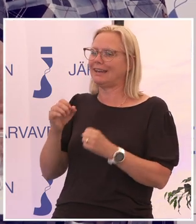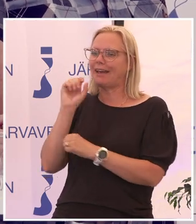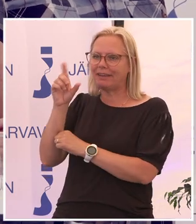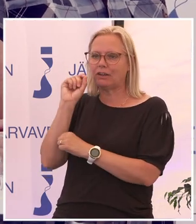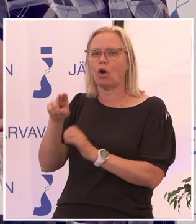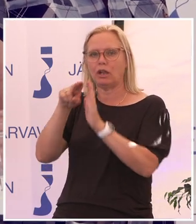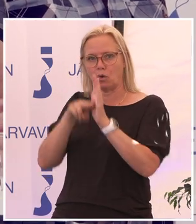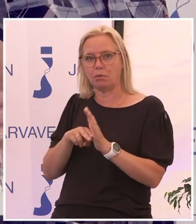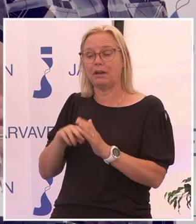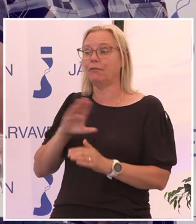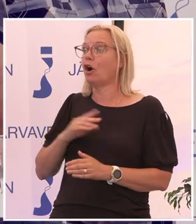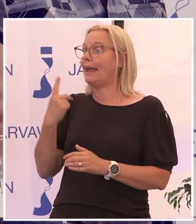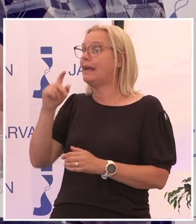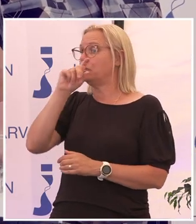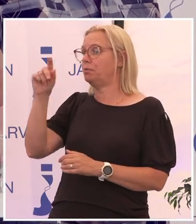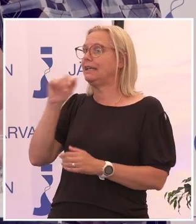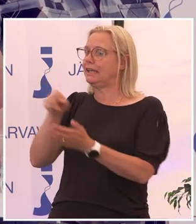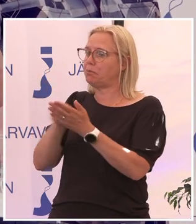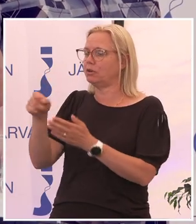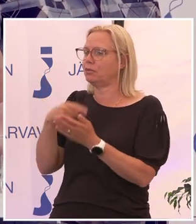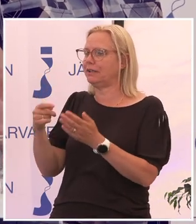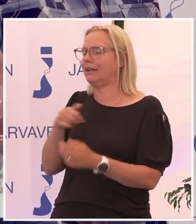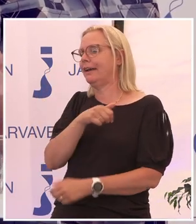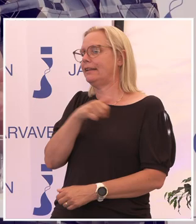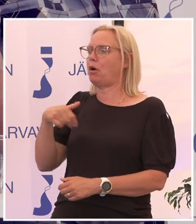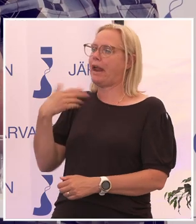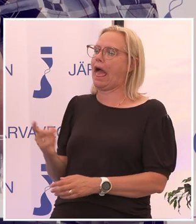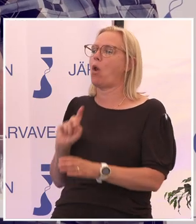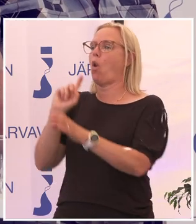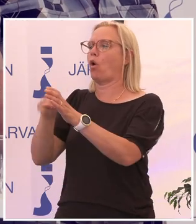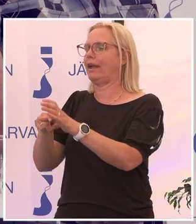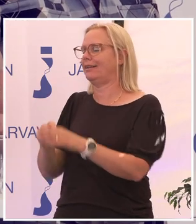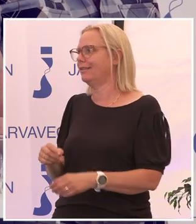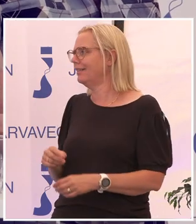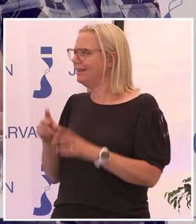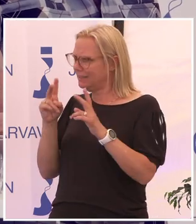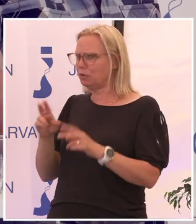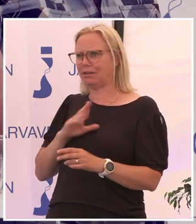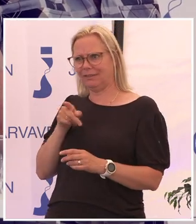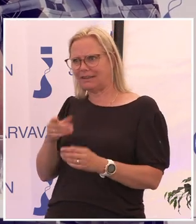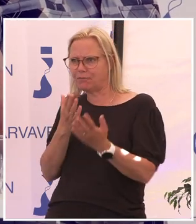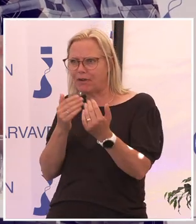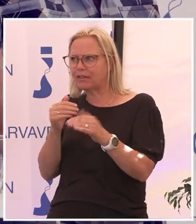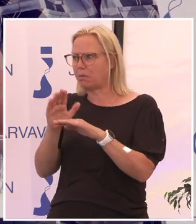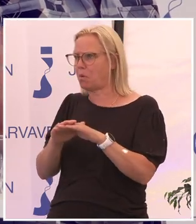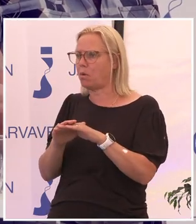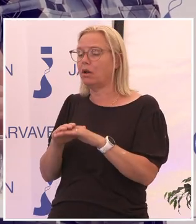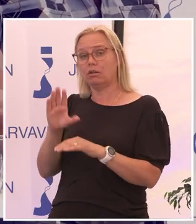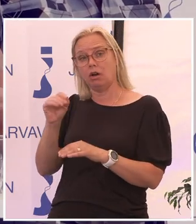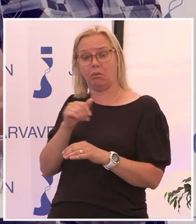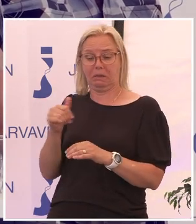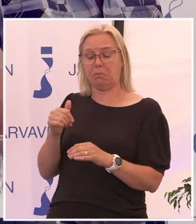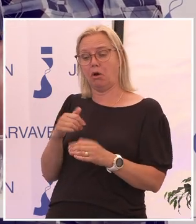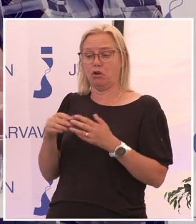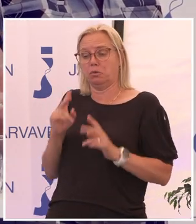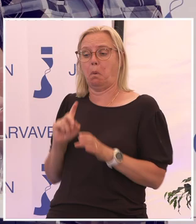Vi har en rubrik i rapporten som säger att det är bara att logga in. Just det. Det är som att det finns en sån här förväntan på att här, ja men det är väl bara att